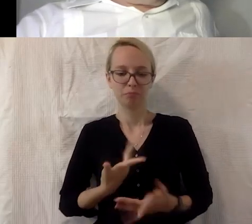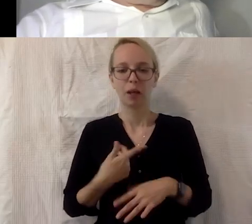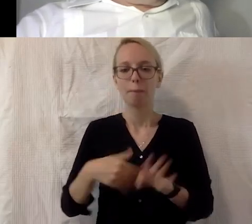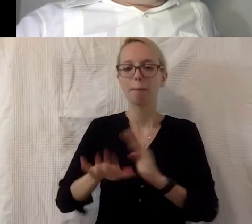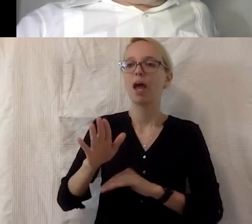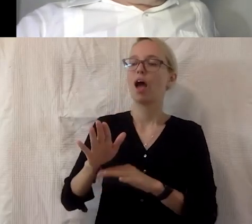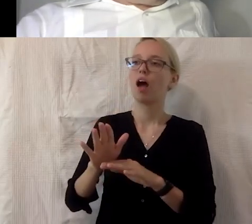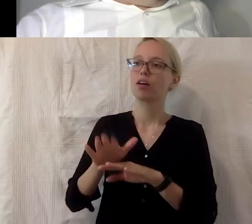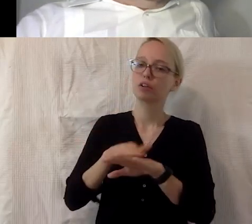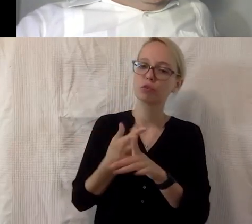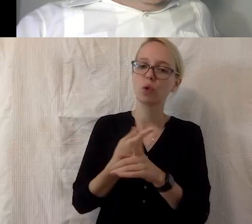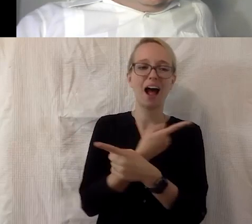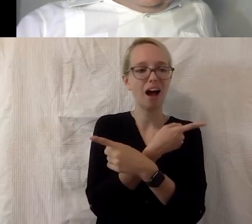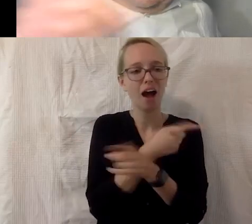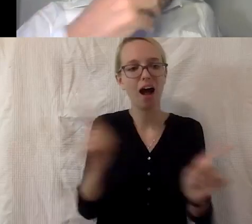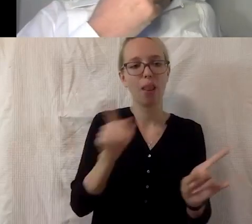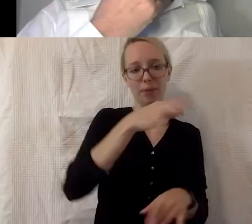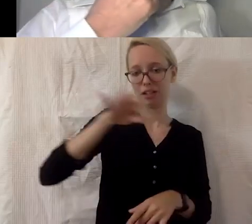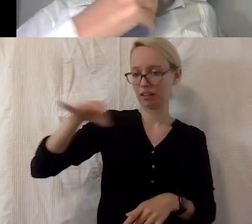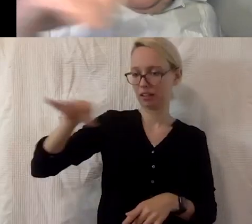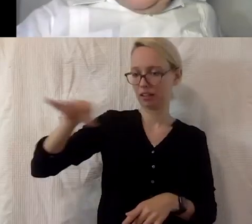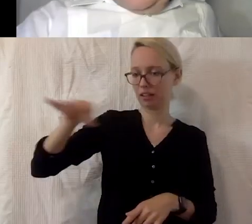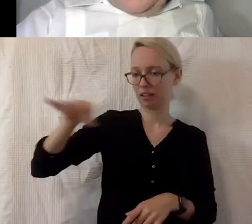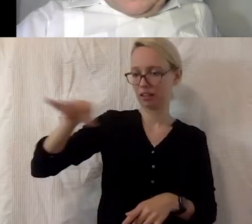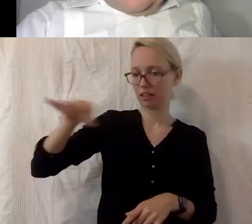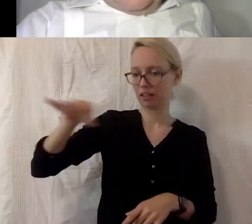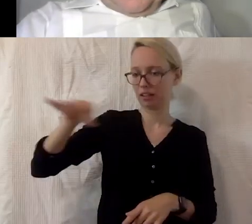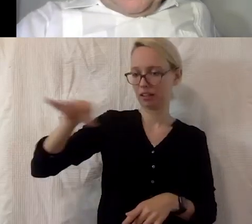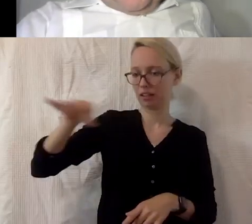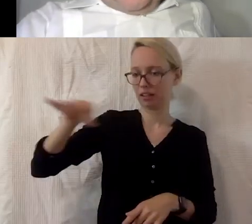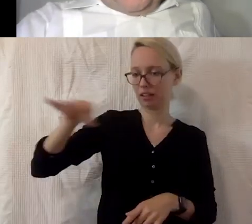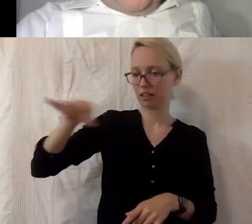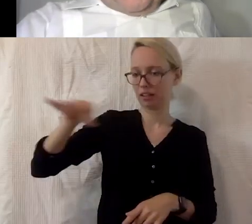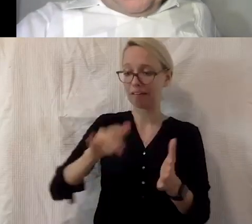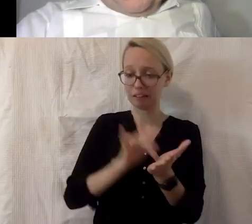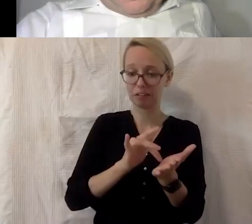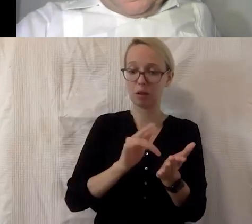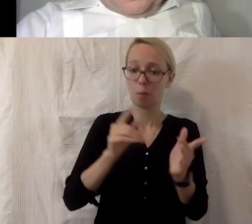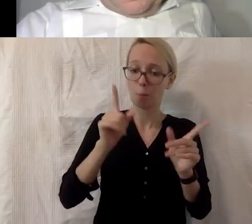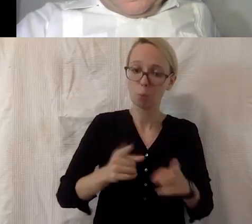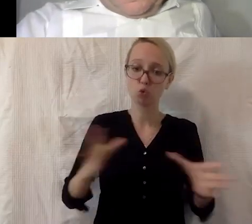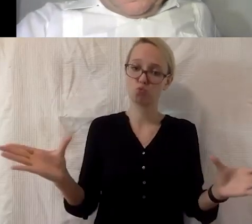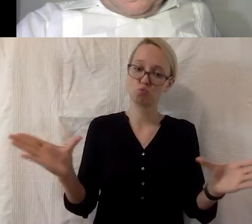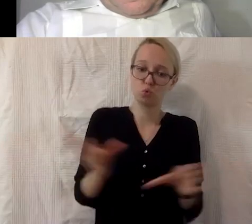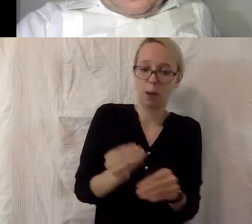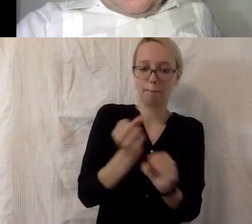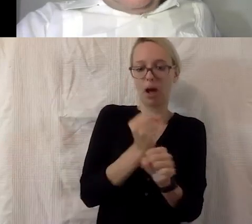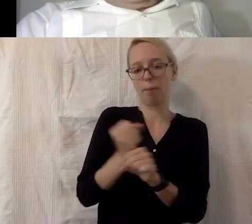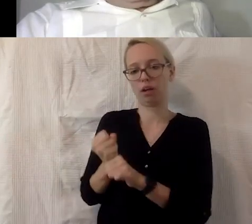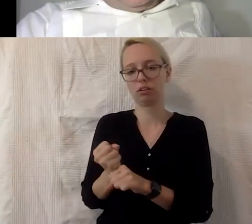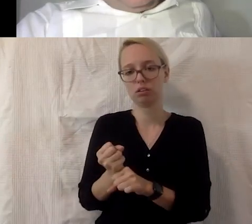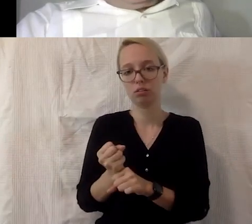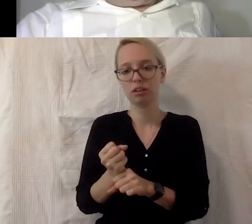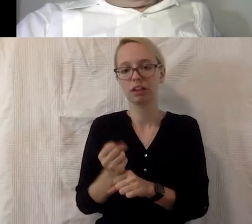Themen von allen Ministerien eben in ihren Bereichen mitbearbeitet werden sollten. Ich glaube, das wäre tatsächlich noch ein Stück zielführender, was mich wirklich